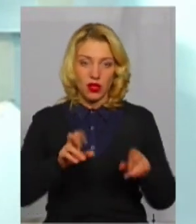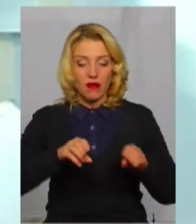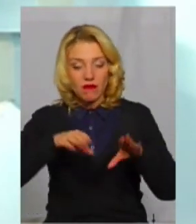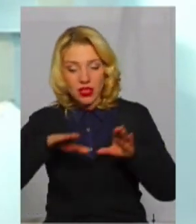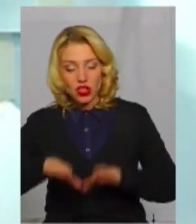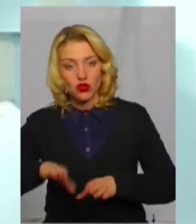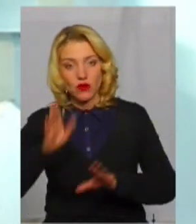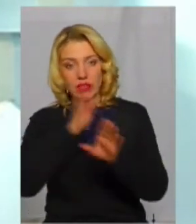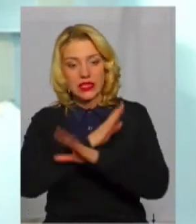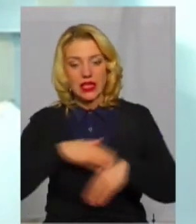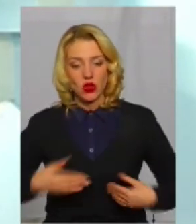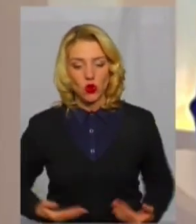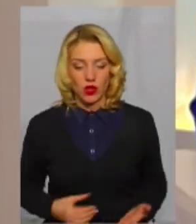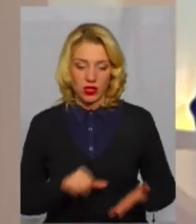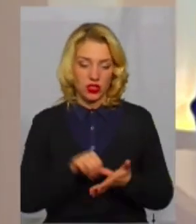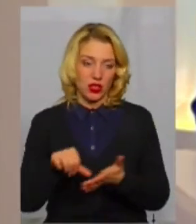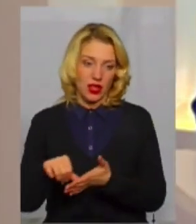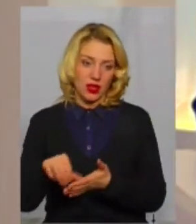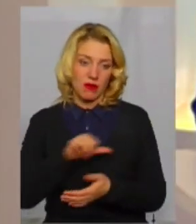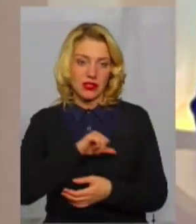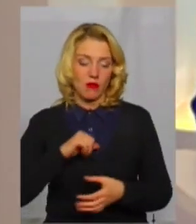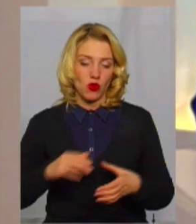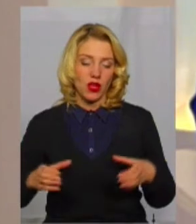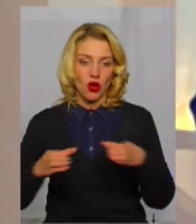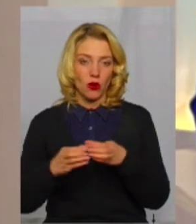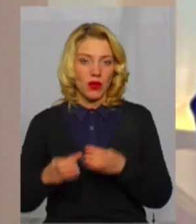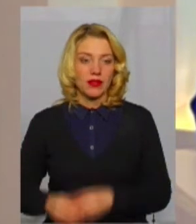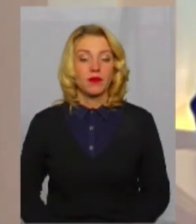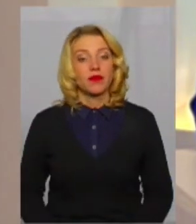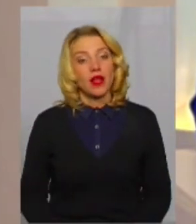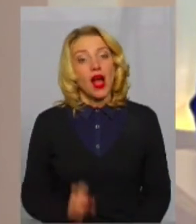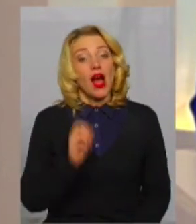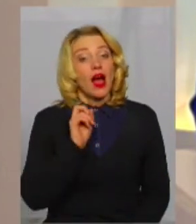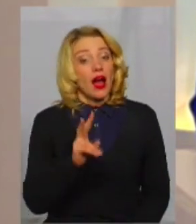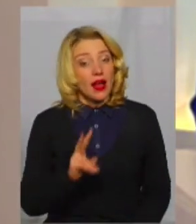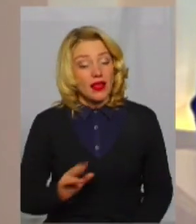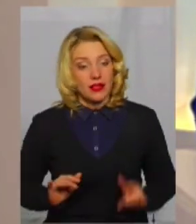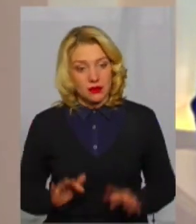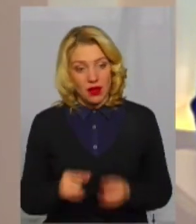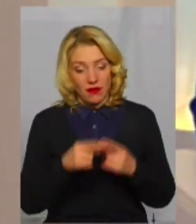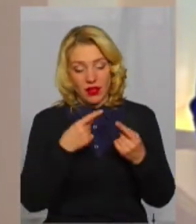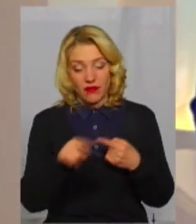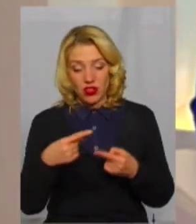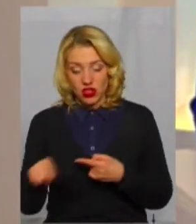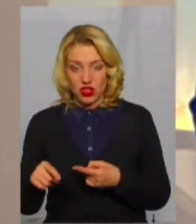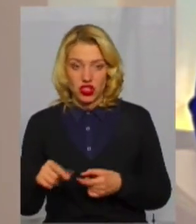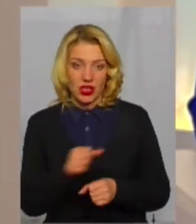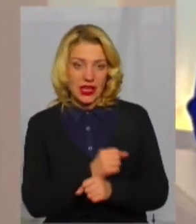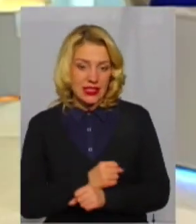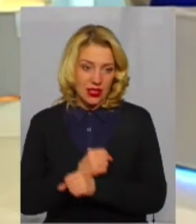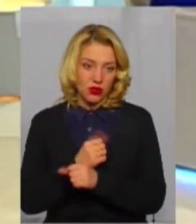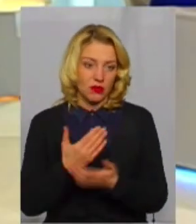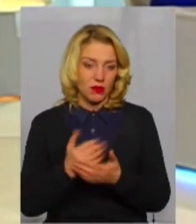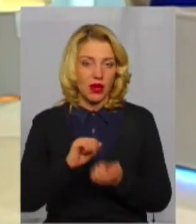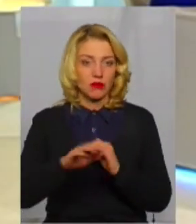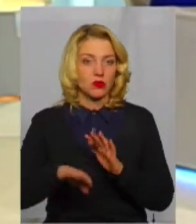доля членами громади. А як справи в інших санаторіях, в Кам'янці-Подільському, в Великому